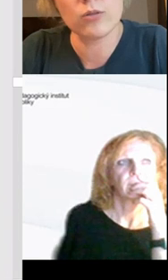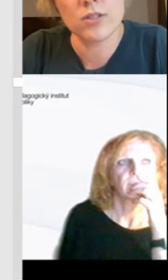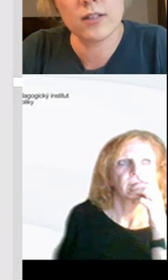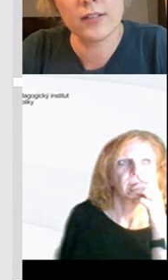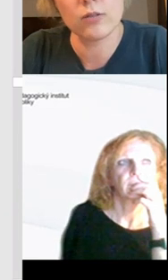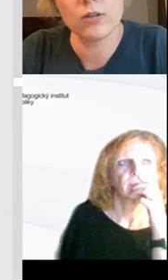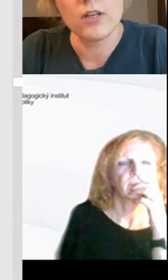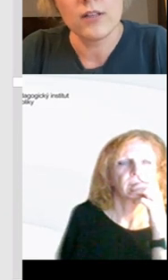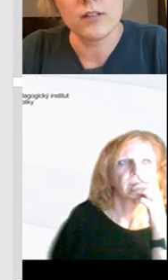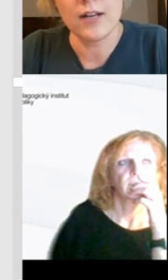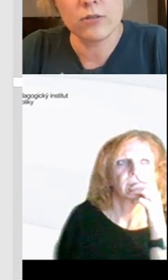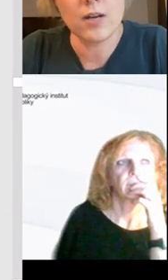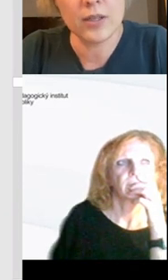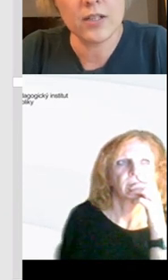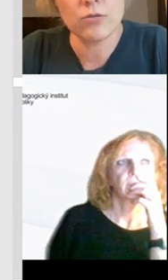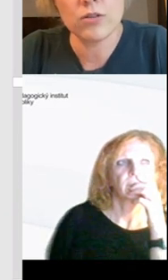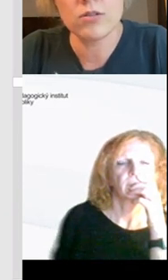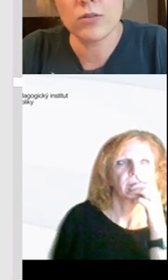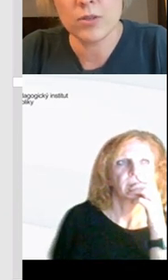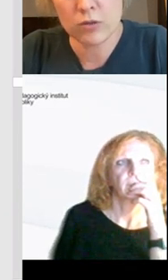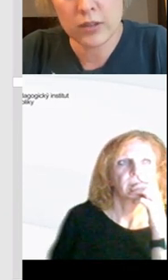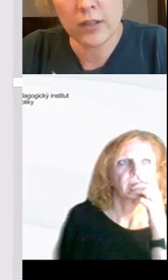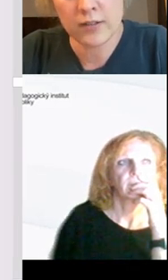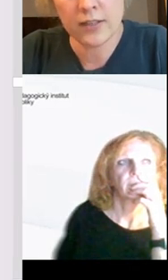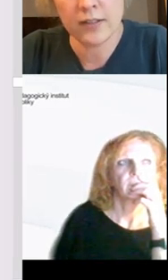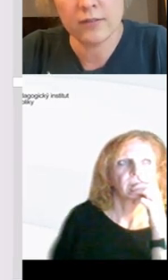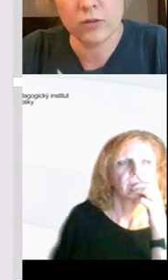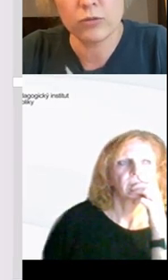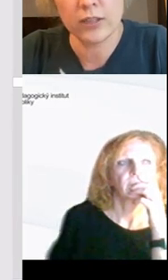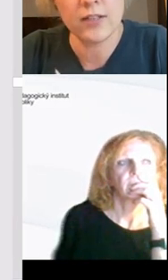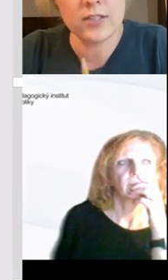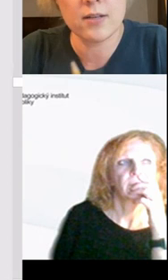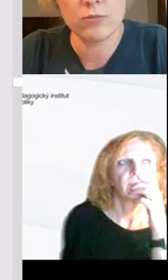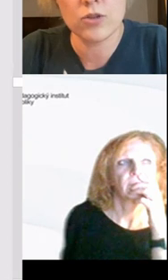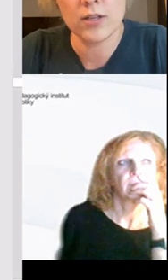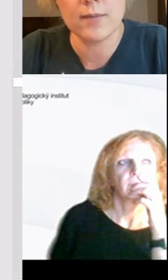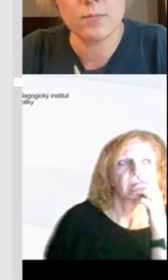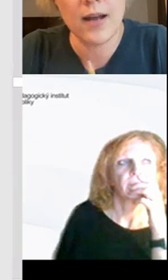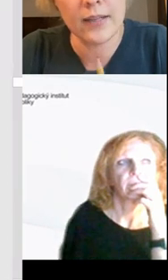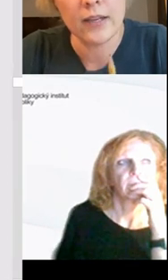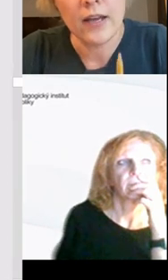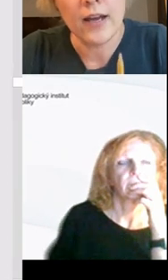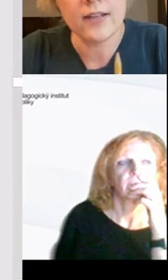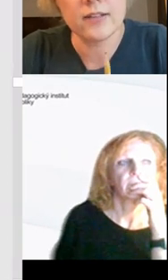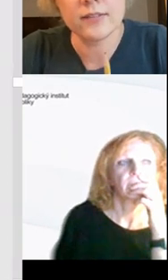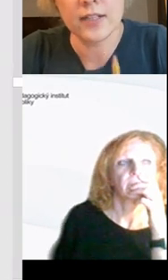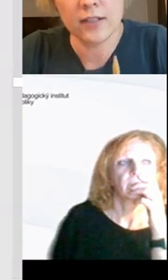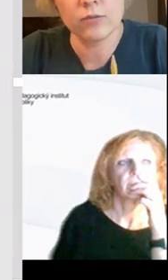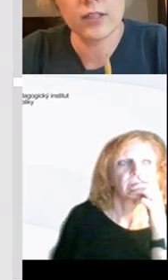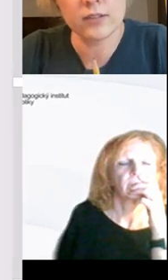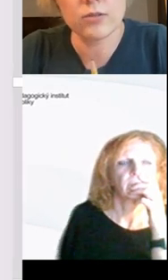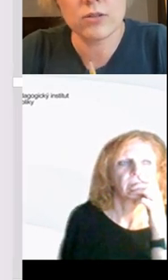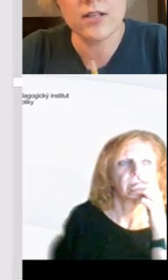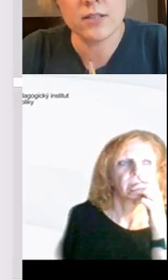v pořádku, že si na to, ano, říkám, některé zkušenosti jsou nepřinositelné, u některých věcí se musí člověk sám spálit, ale